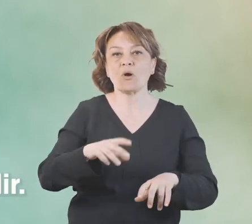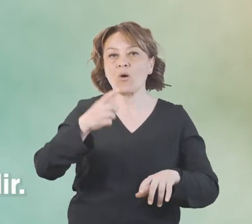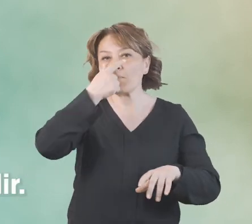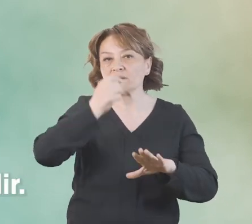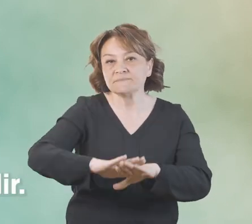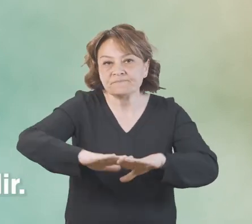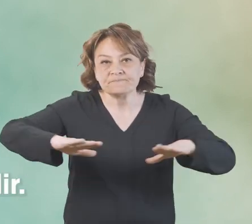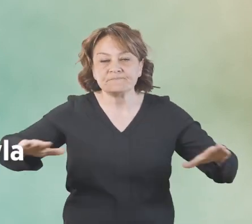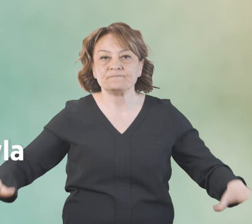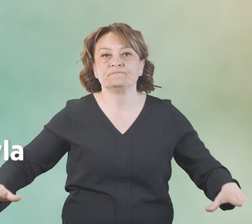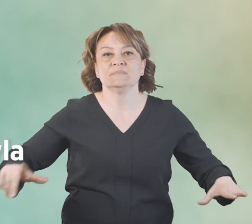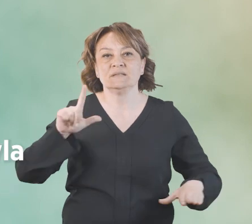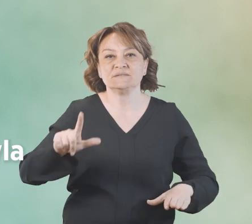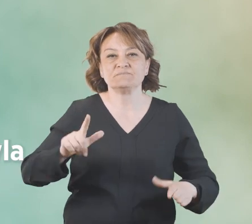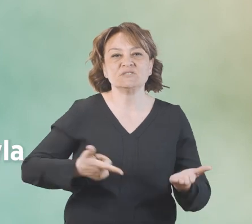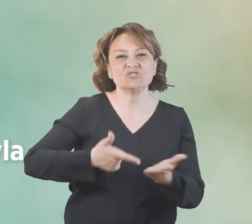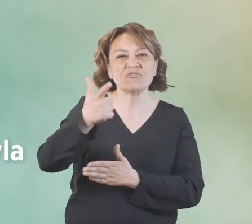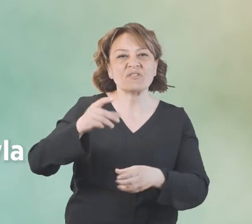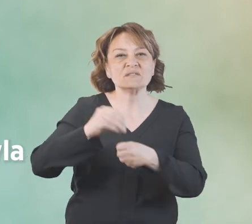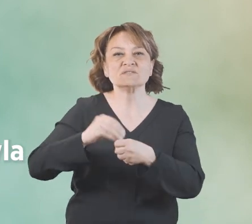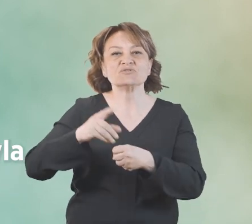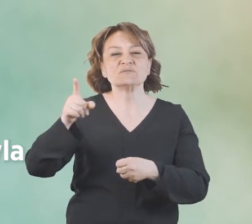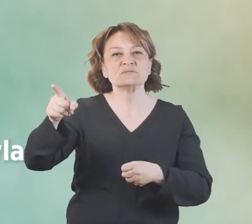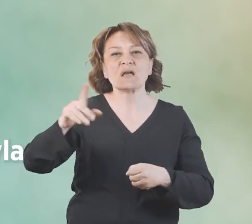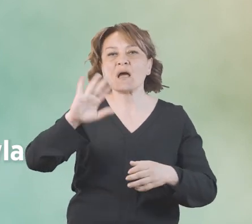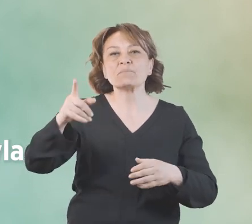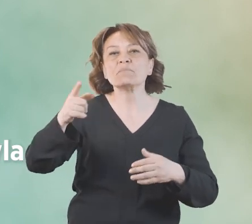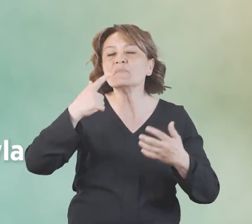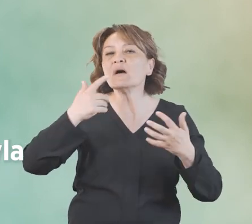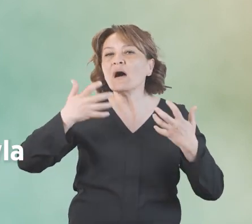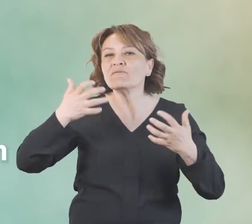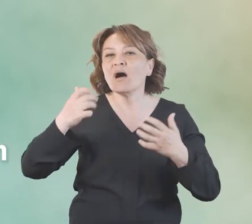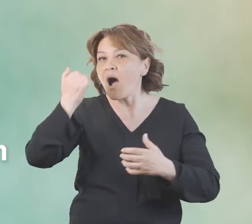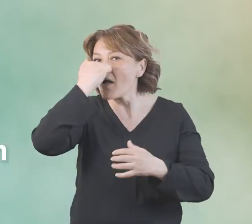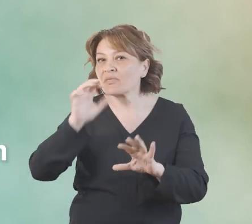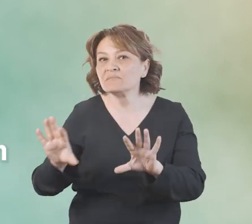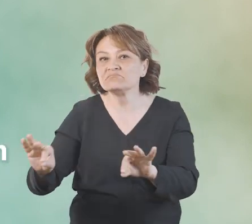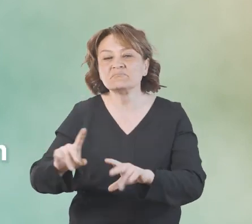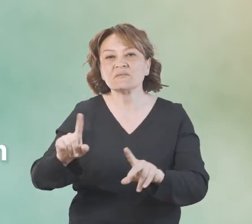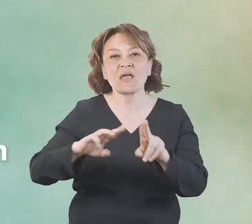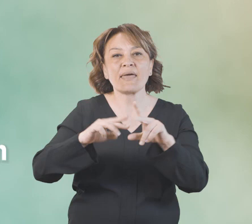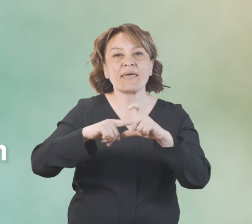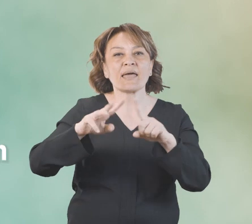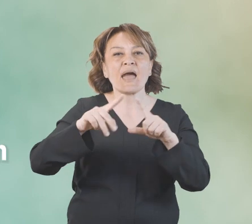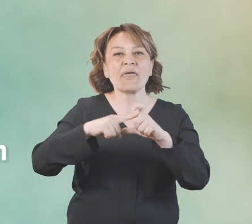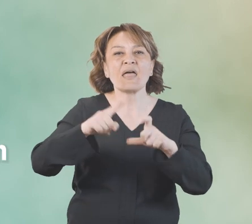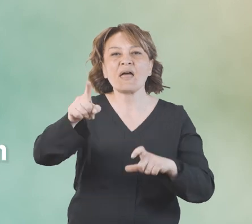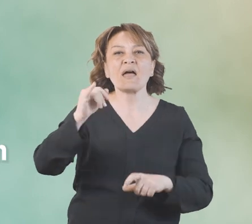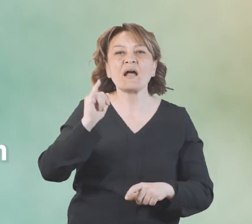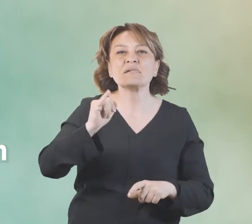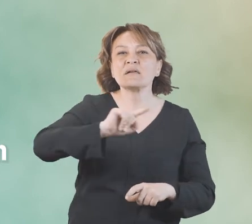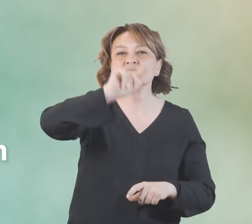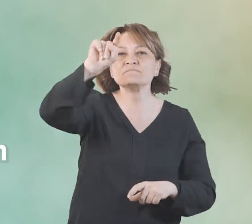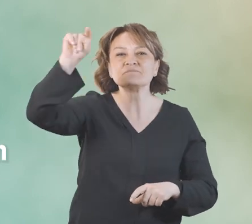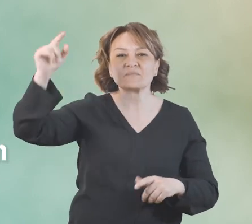renkli örtü serilmelidir. Çiftlik hayvanlarının kan ve vücut sıvılarıyla temastan kaçınılmalıdır. Kenenin yaşayabileceği kırsal alanlardan